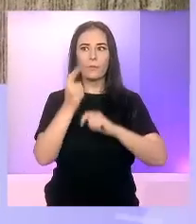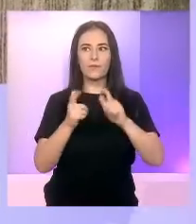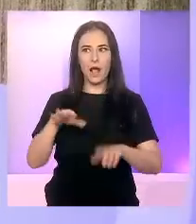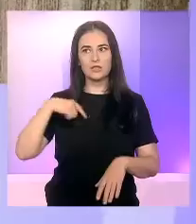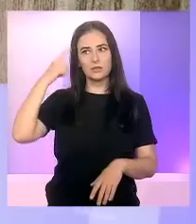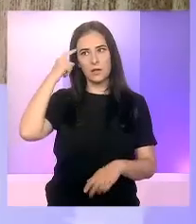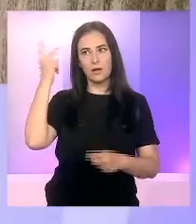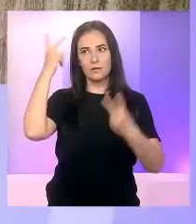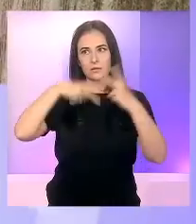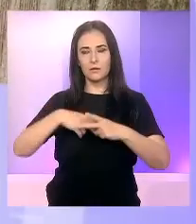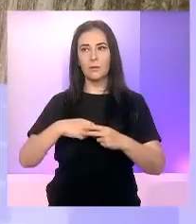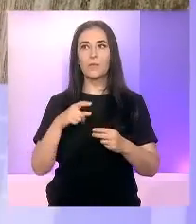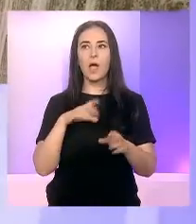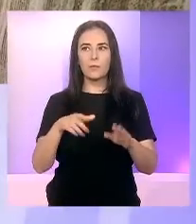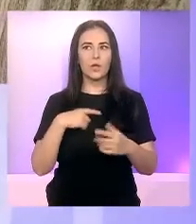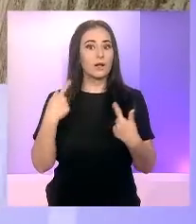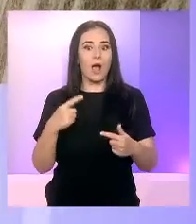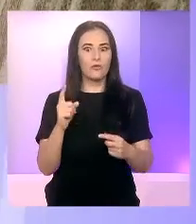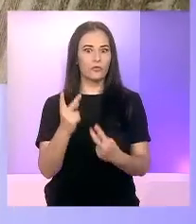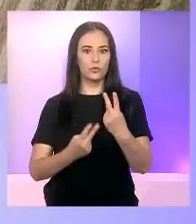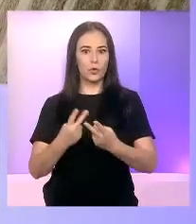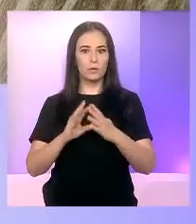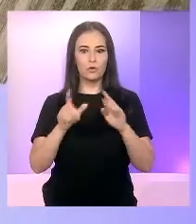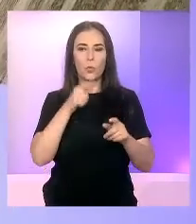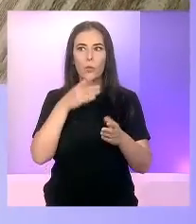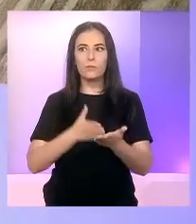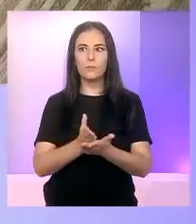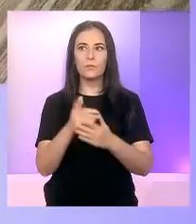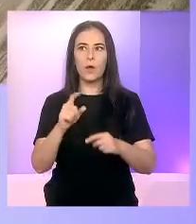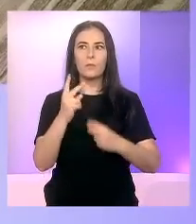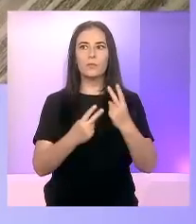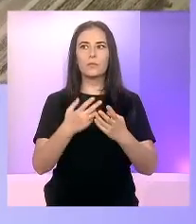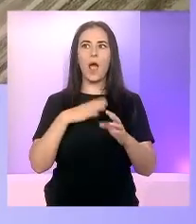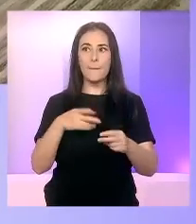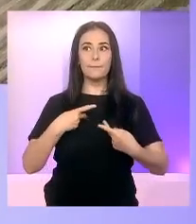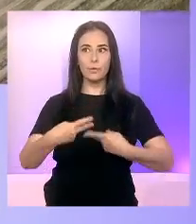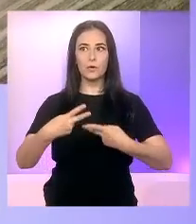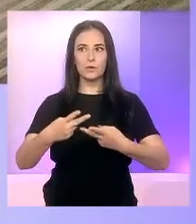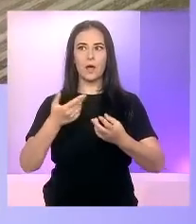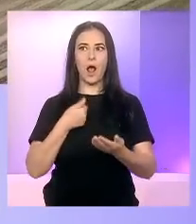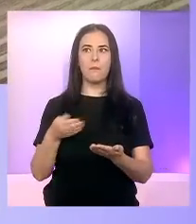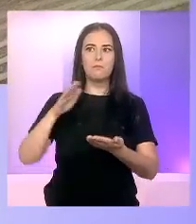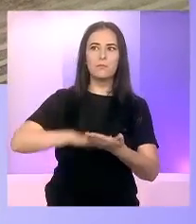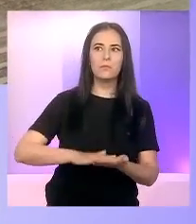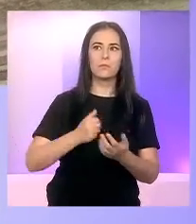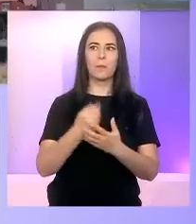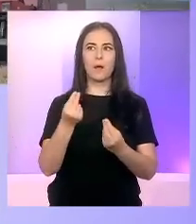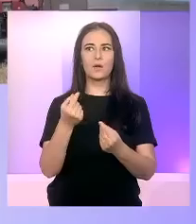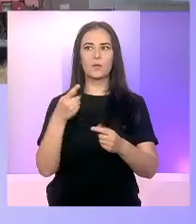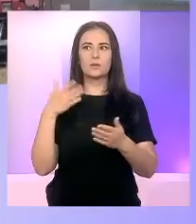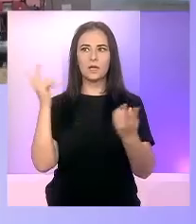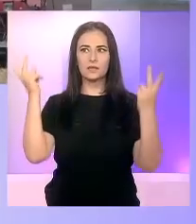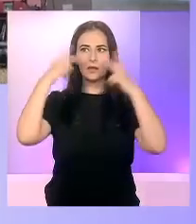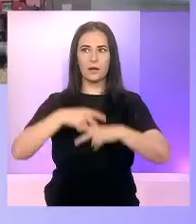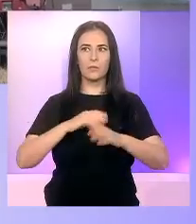-mă că această restricție la import, care nu a funcționat, nu dă o detalii acum, dar nu a funcționat pentru că am importat ca medie lunară mai mult greu decât în